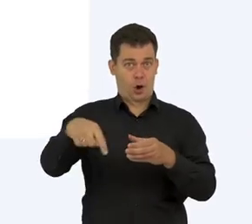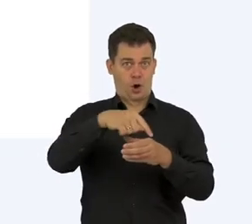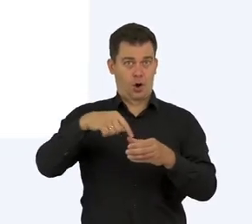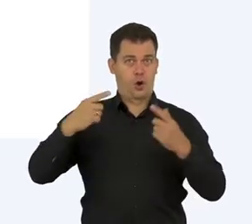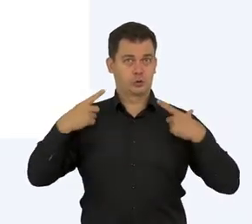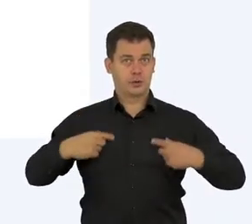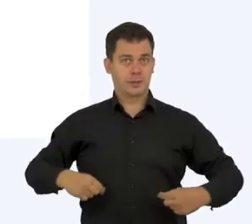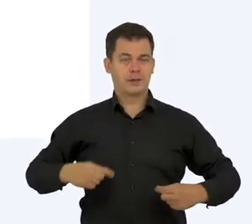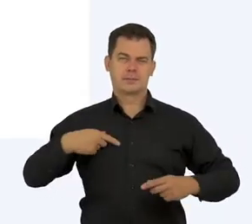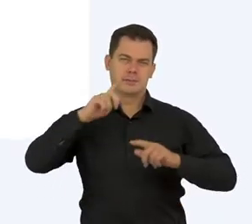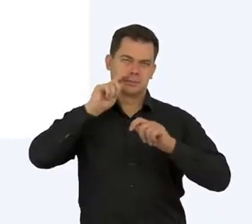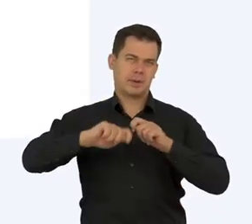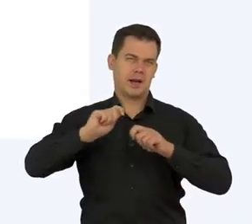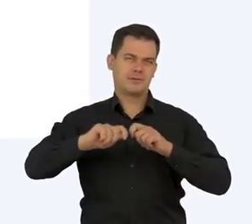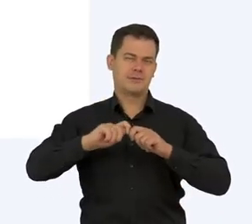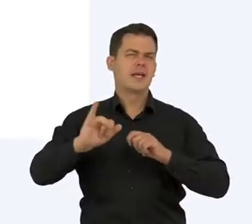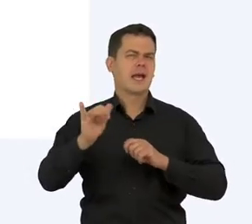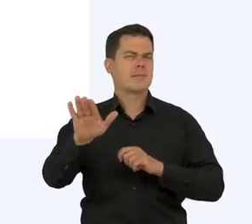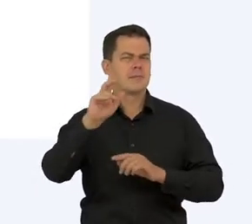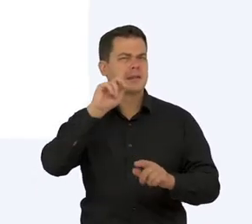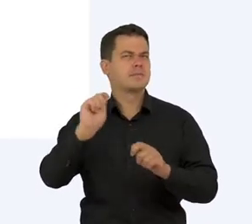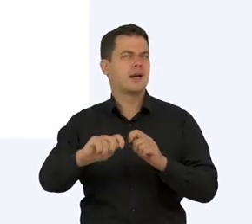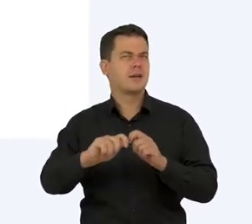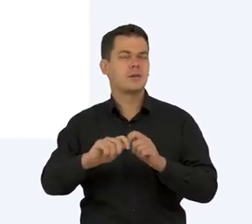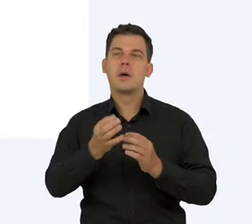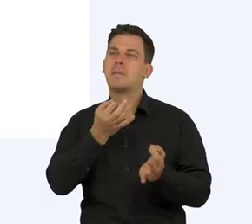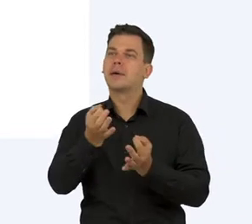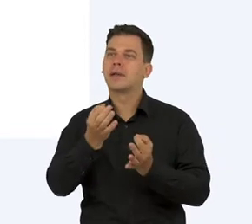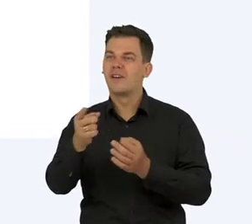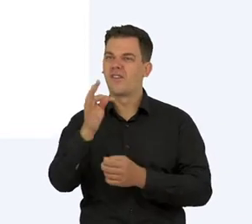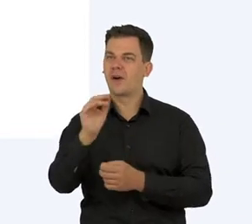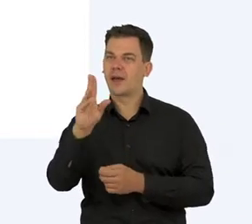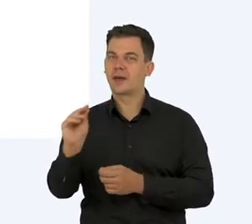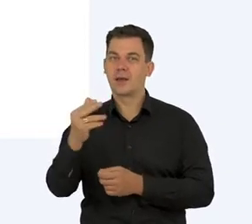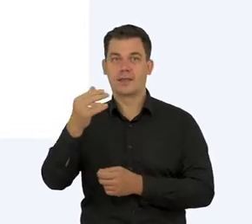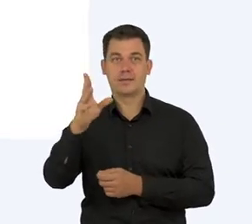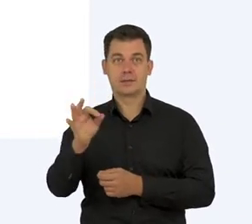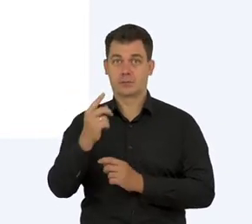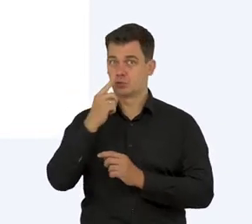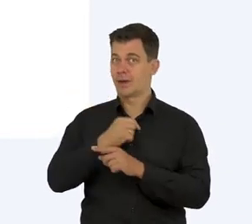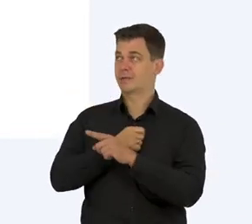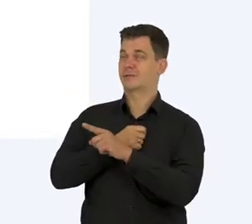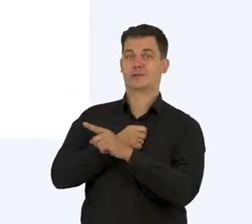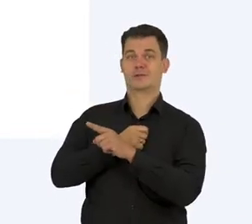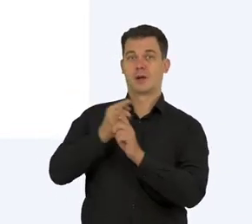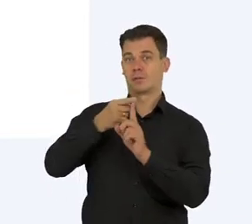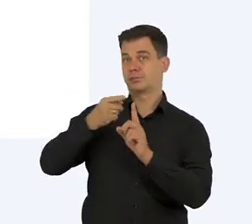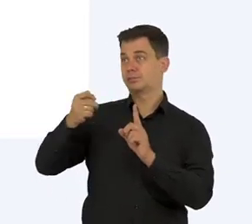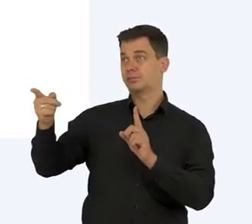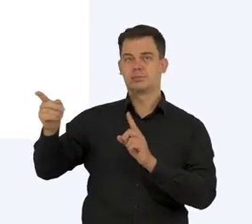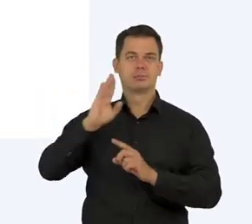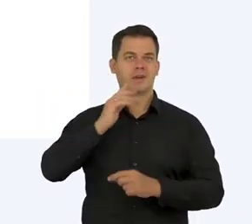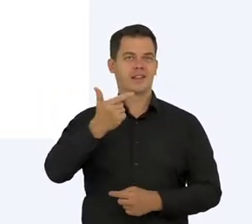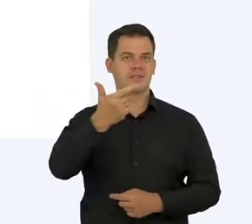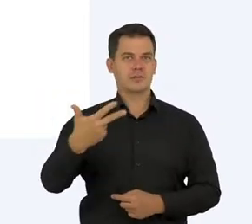sprawdzić, jakie treści właściwie funkcjonują w tych fake newsach. I zauważmy, że prawie